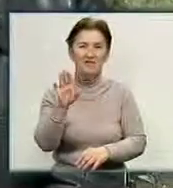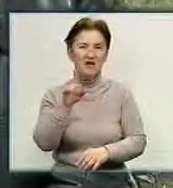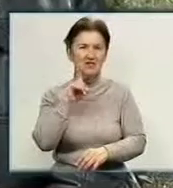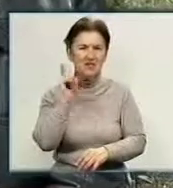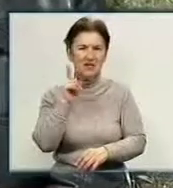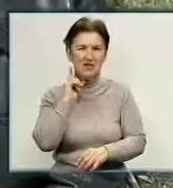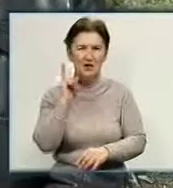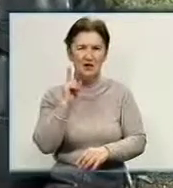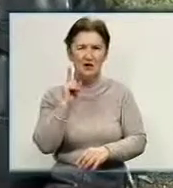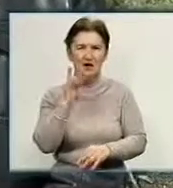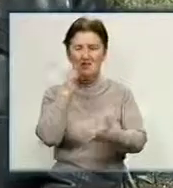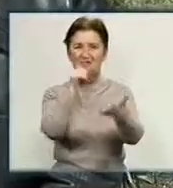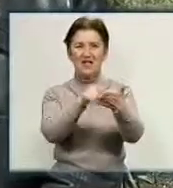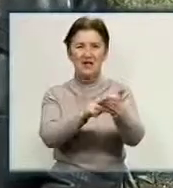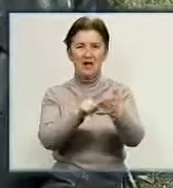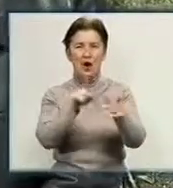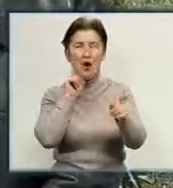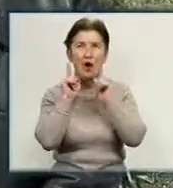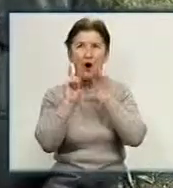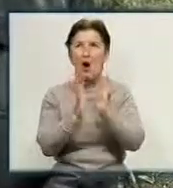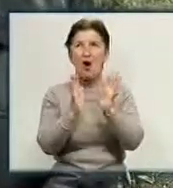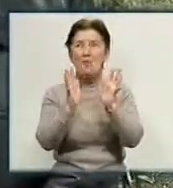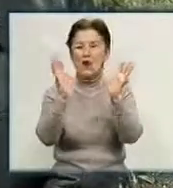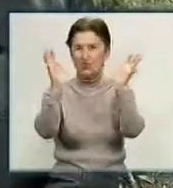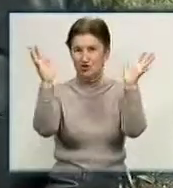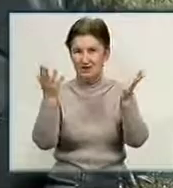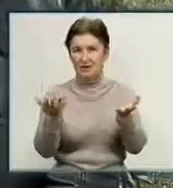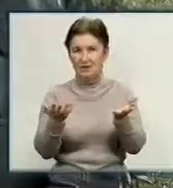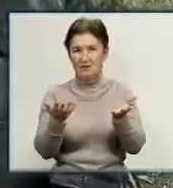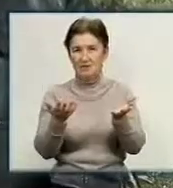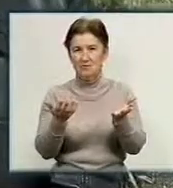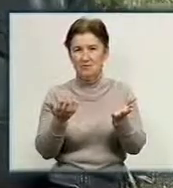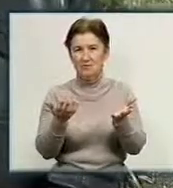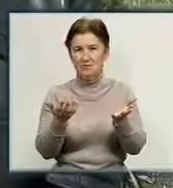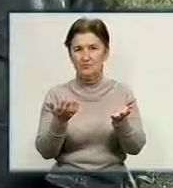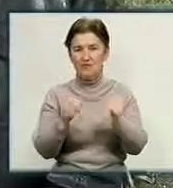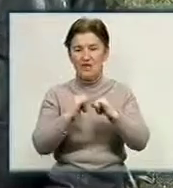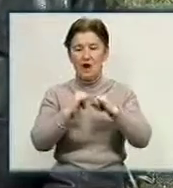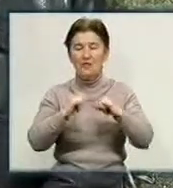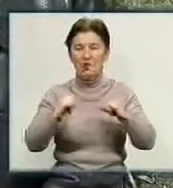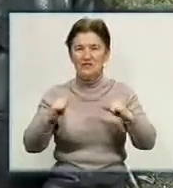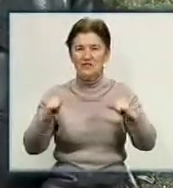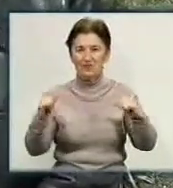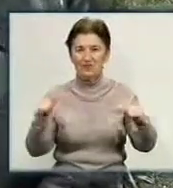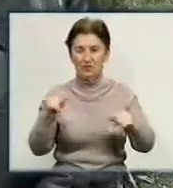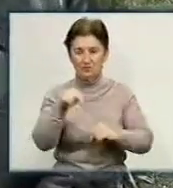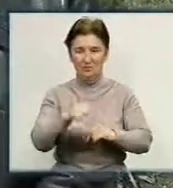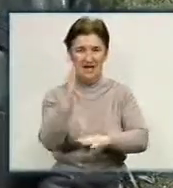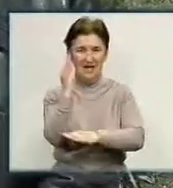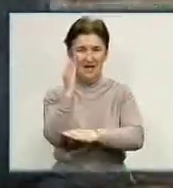поліпшення, в цілях омолодження, в цілях розвитку самого дерева.